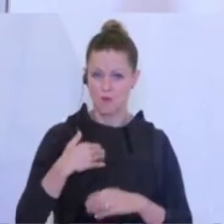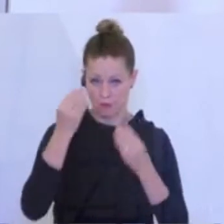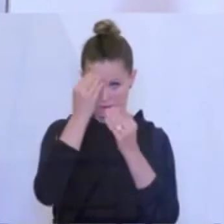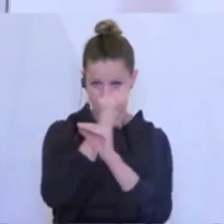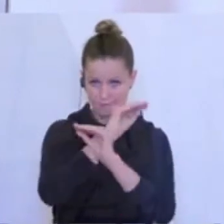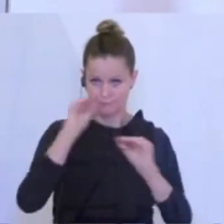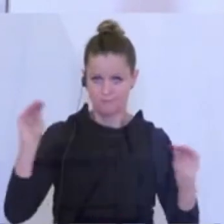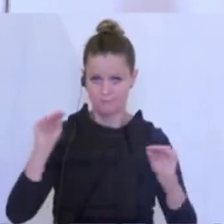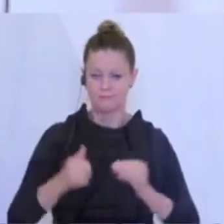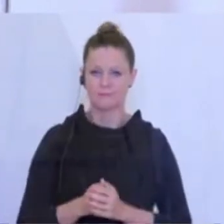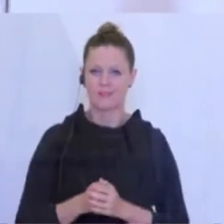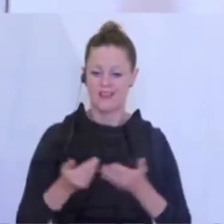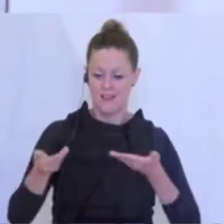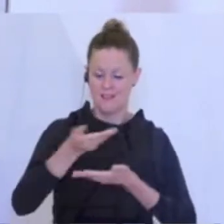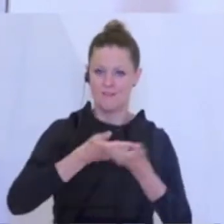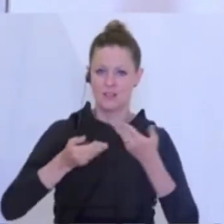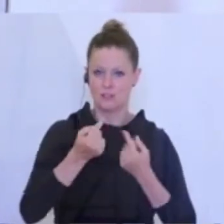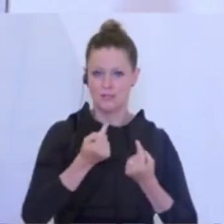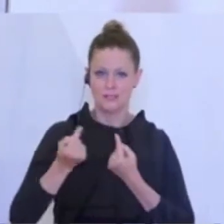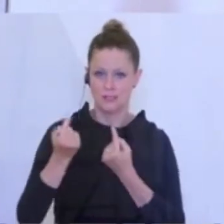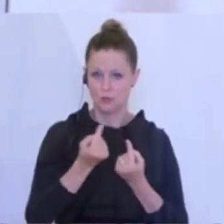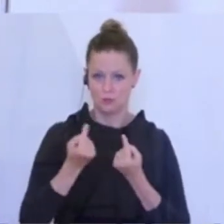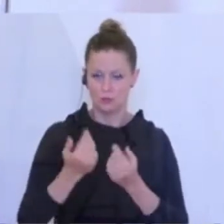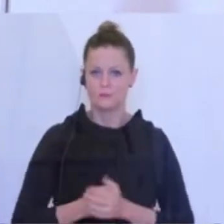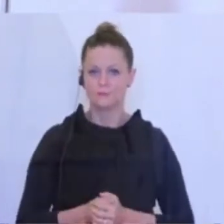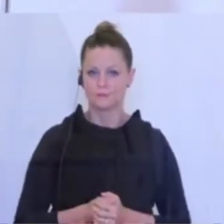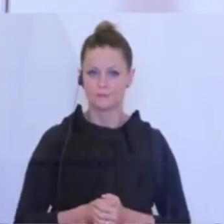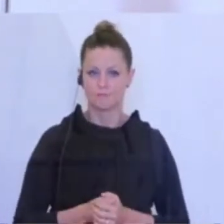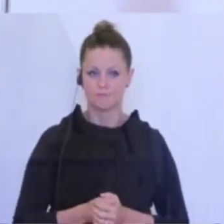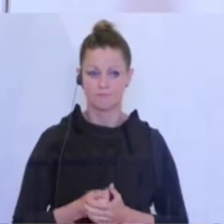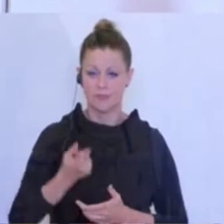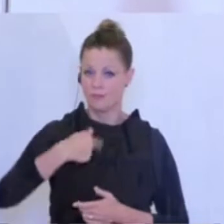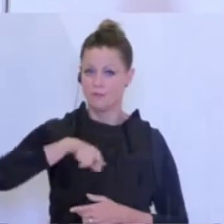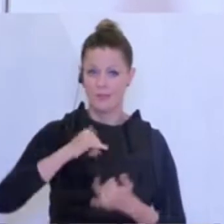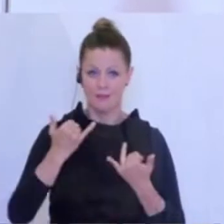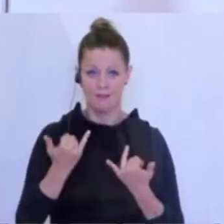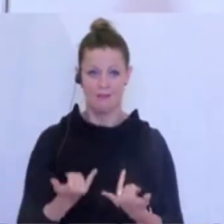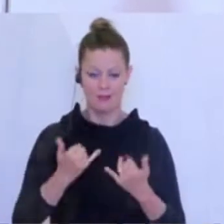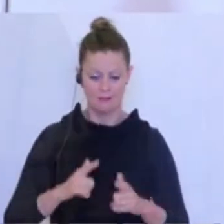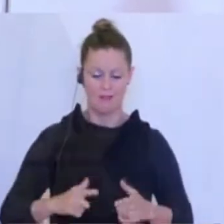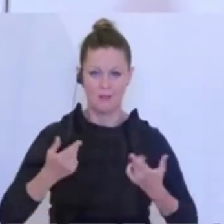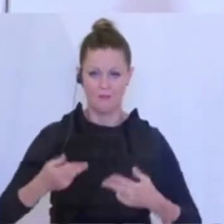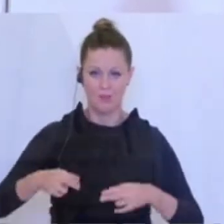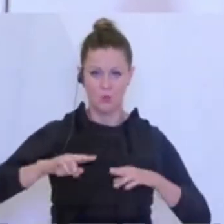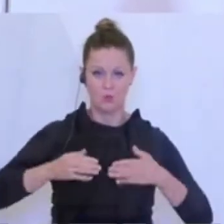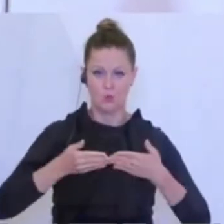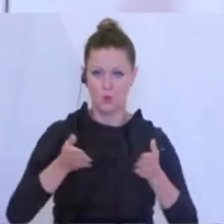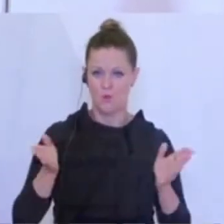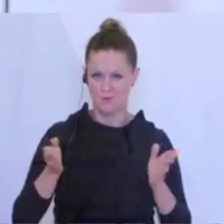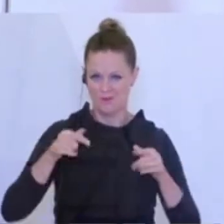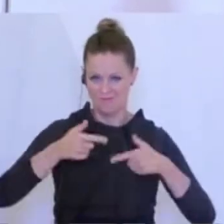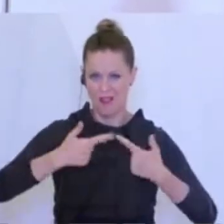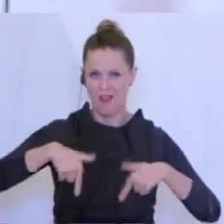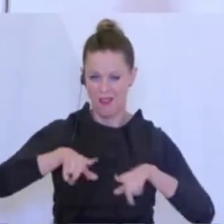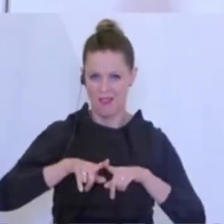ist unsere wirtschaftliche Situation. Wir erleben, dass durch das Wiederöffnen des Landes,